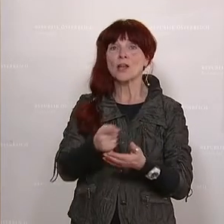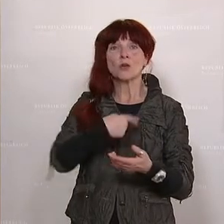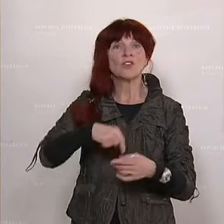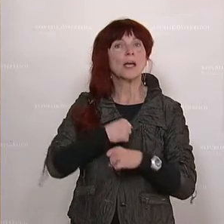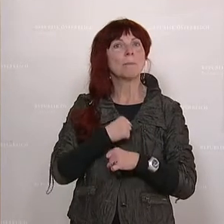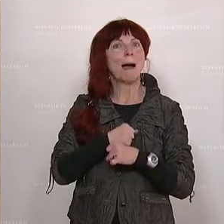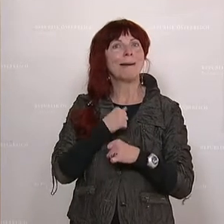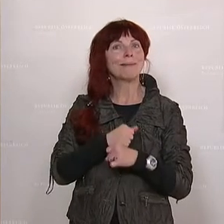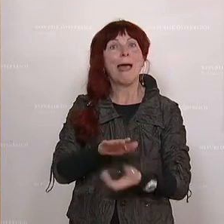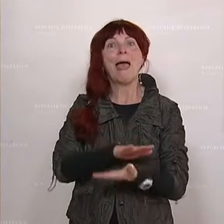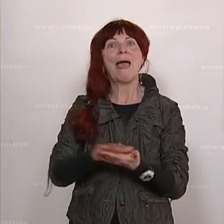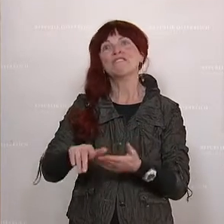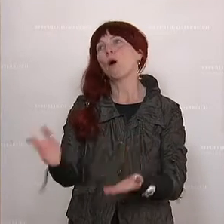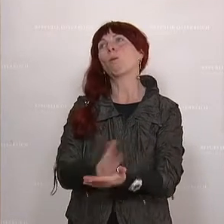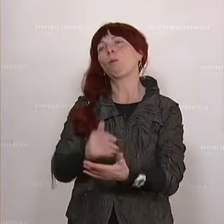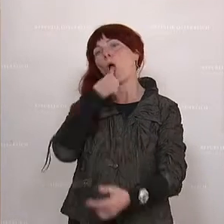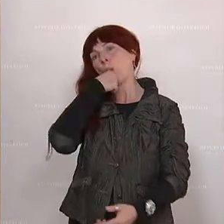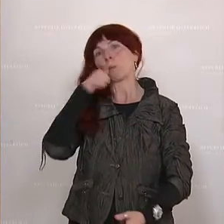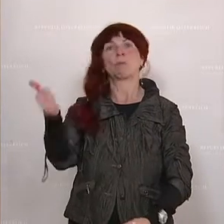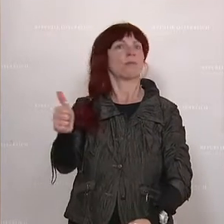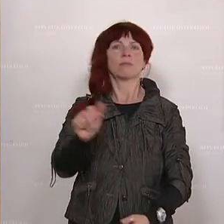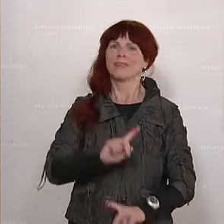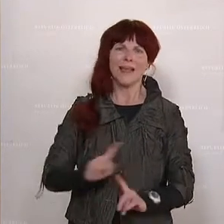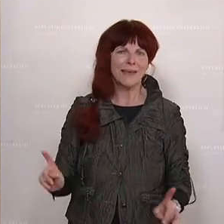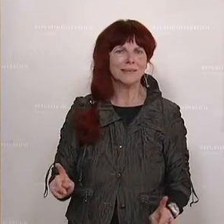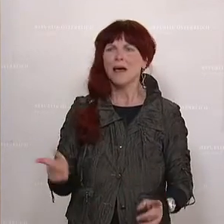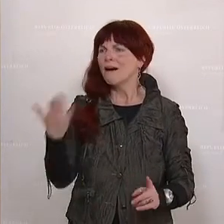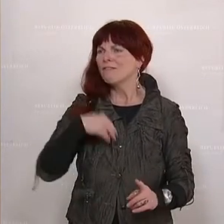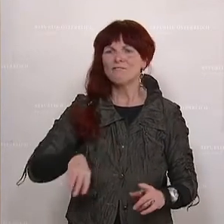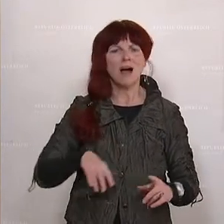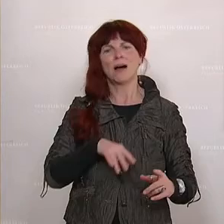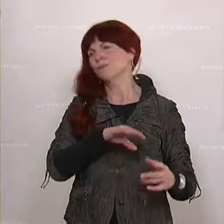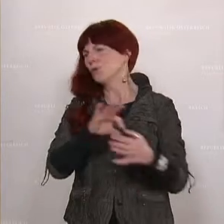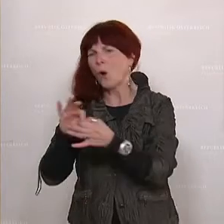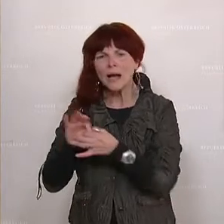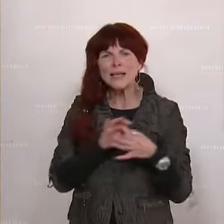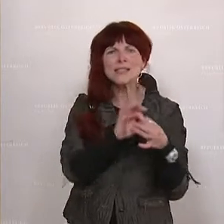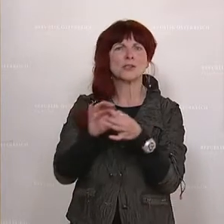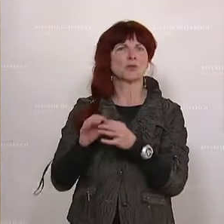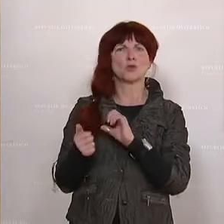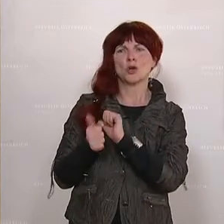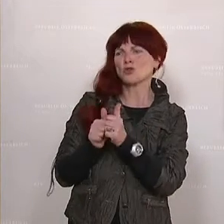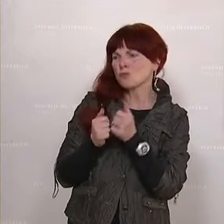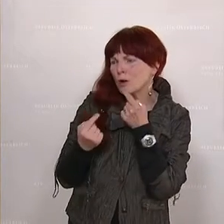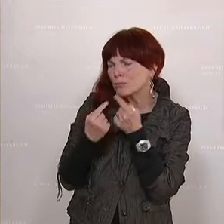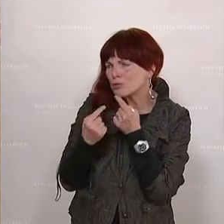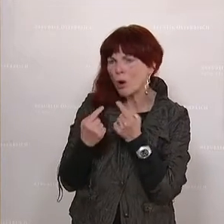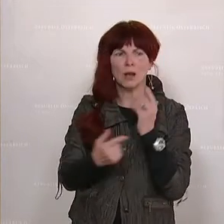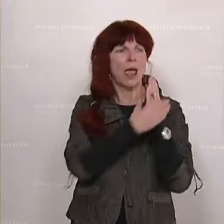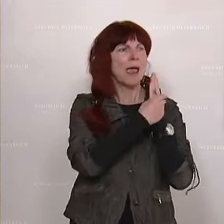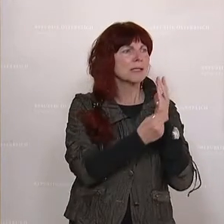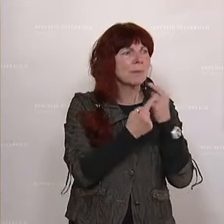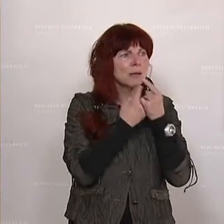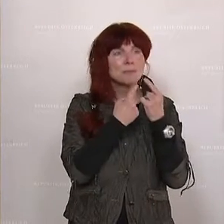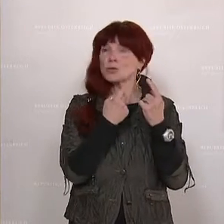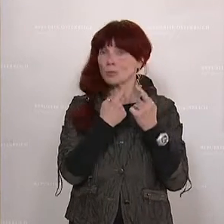haben uns natürlich nicht einfach gemacht. Die haben wir immer versucht, auch abzusprechen mit dem organisierten Sport, mit den Expertinnen und Experten. Das